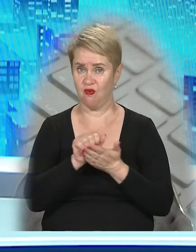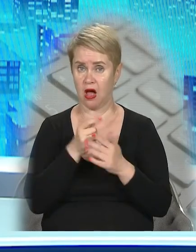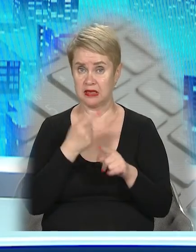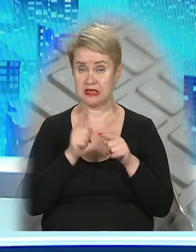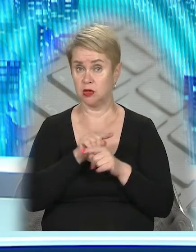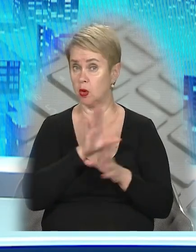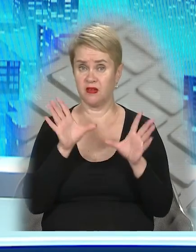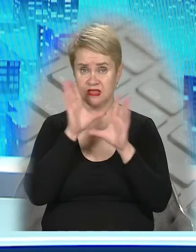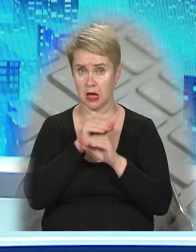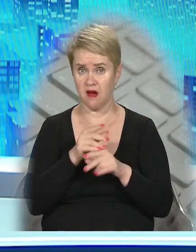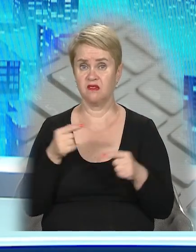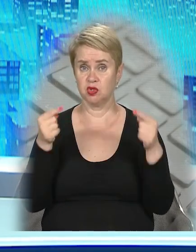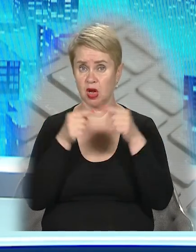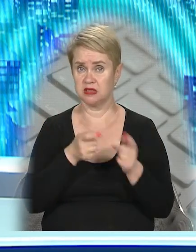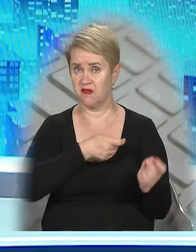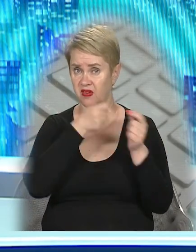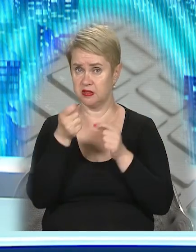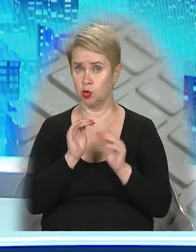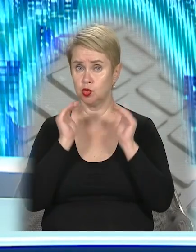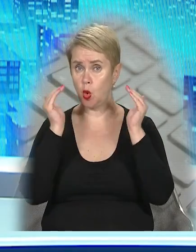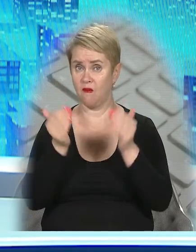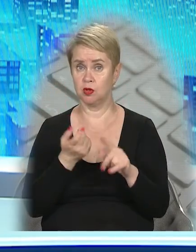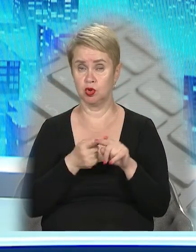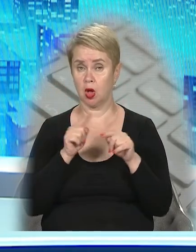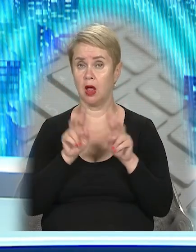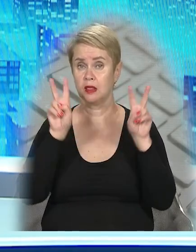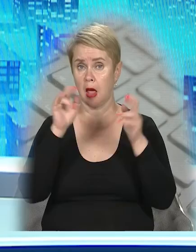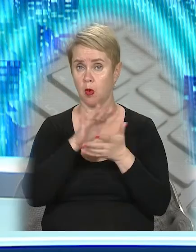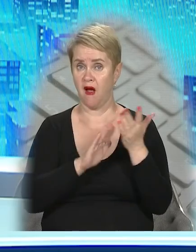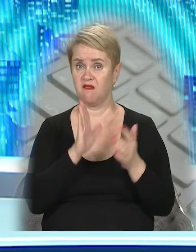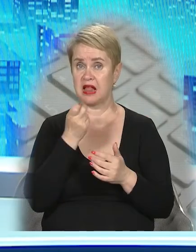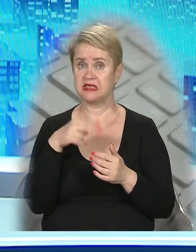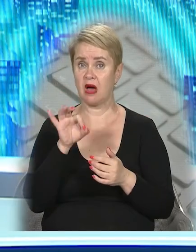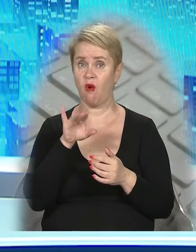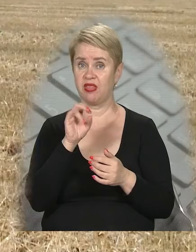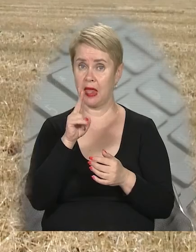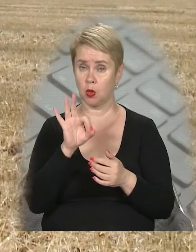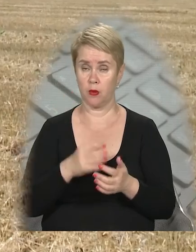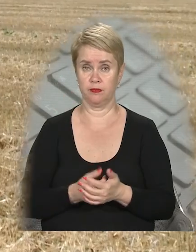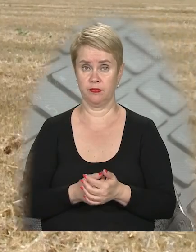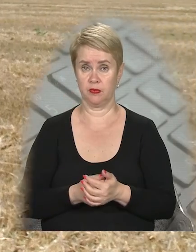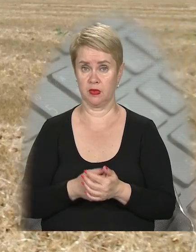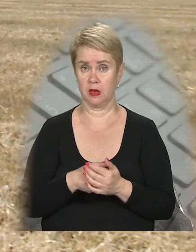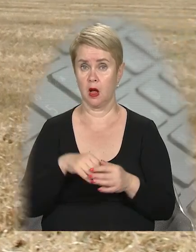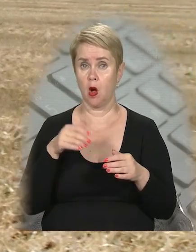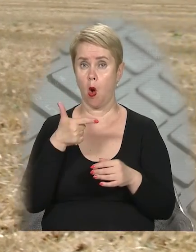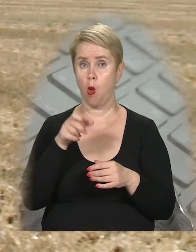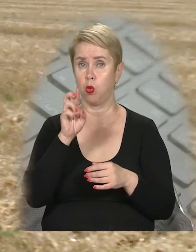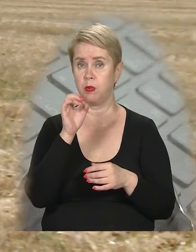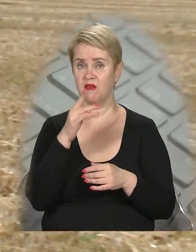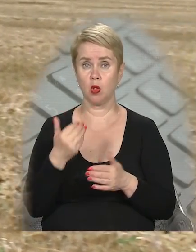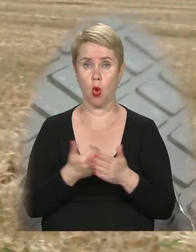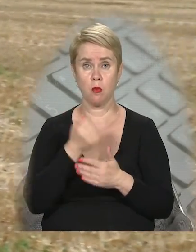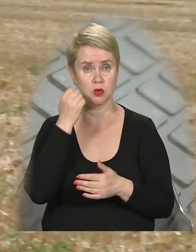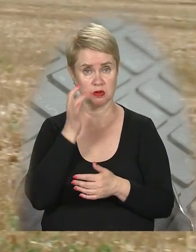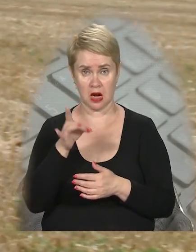Якщо його не встигатимуть вчасно вивозити у сховища. Тему продовжить Владислав Авдієнко. Село Голубівка, Новомосковський